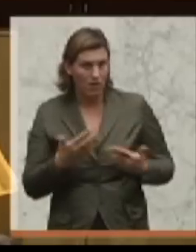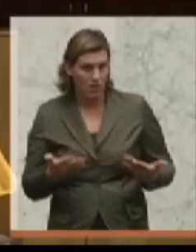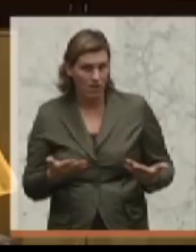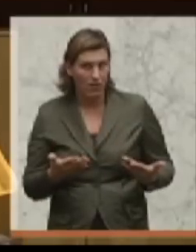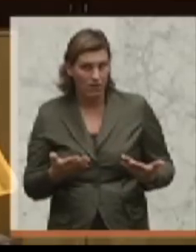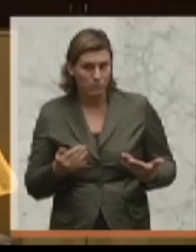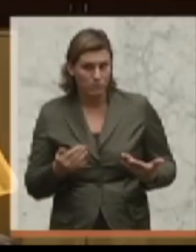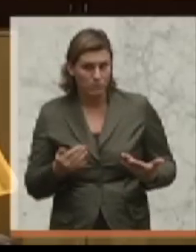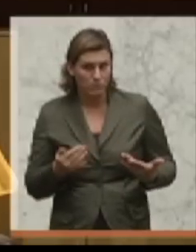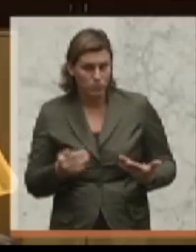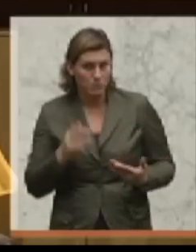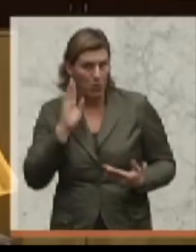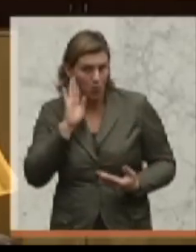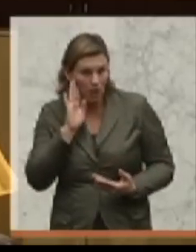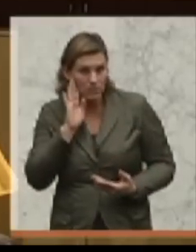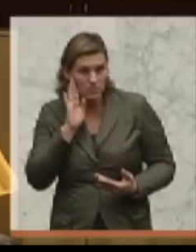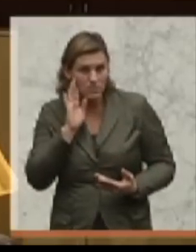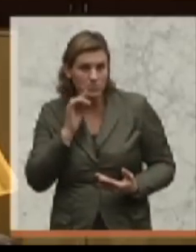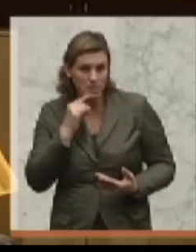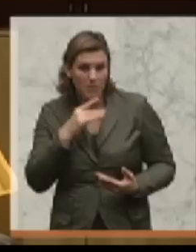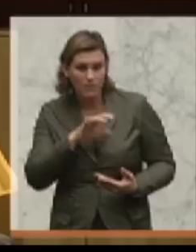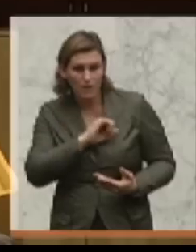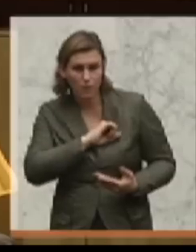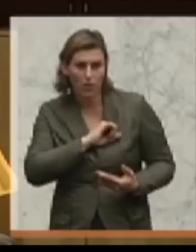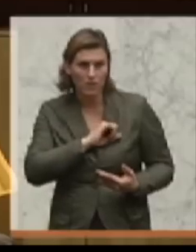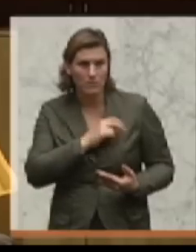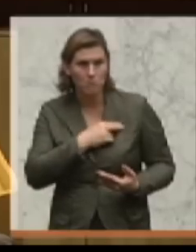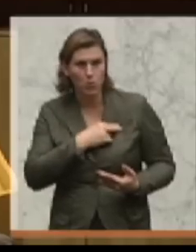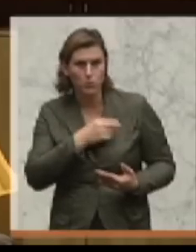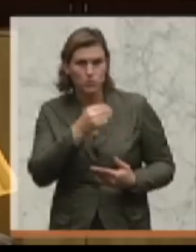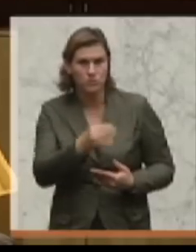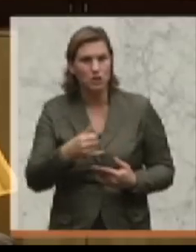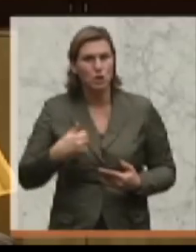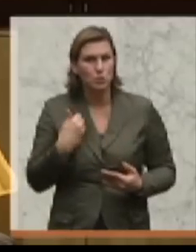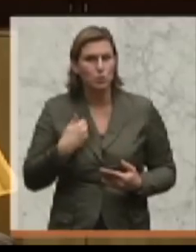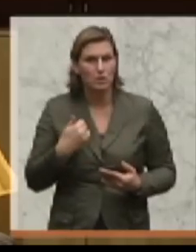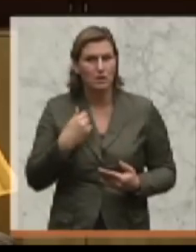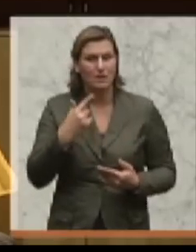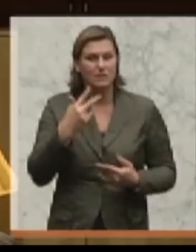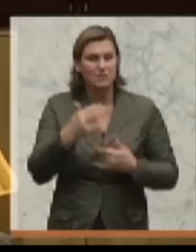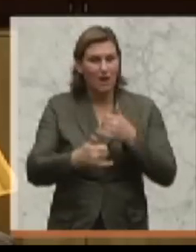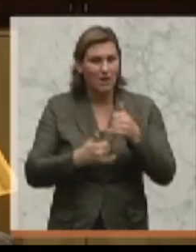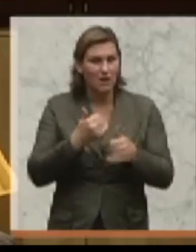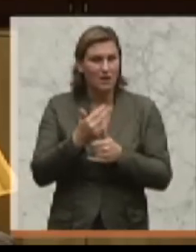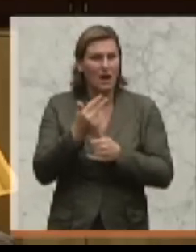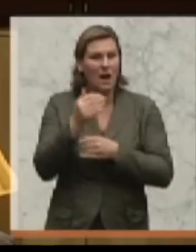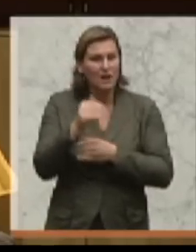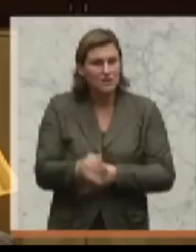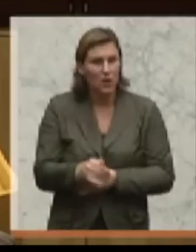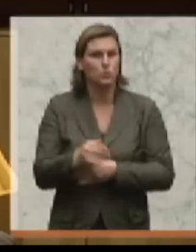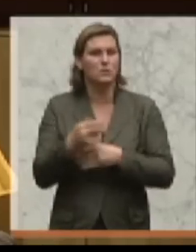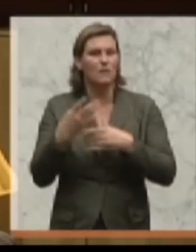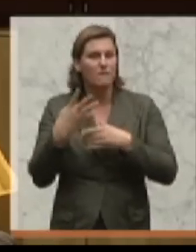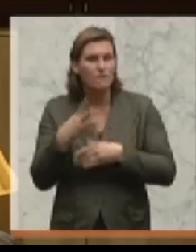der berühmte Bonus, der ein Erfolgsmodell war, der hat ein Jugendlicher in drei Jahren 8.400 Euro gekostet. Jetzt